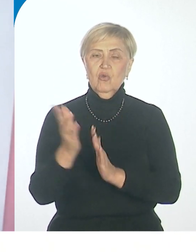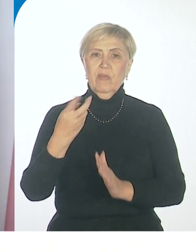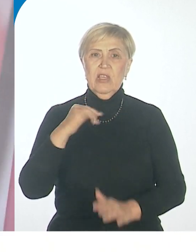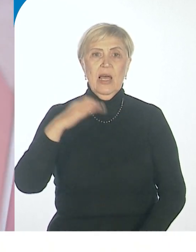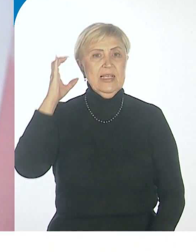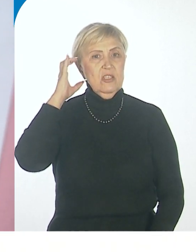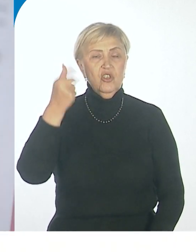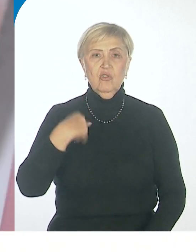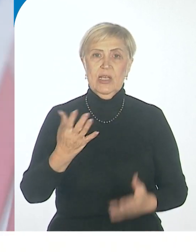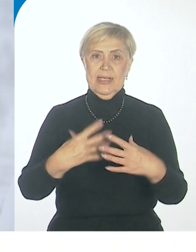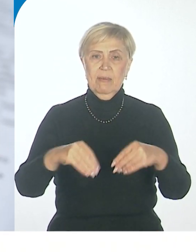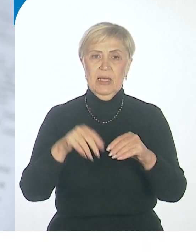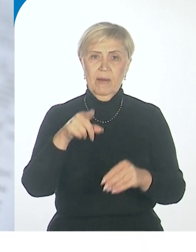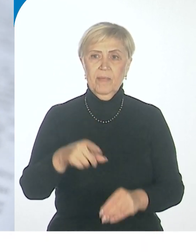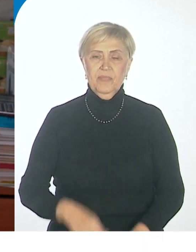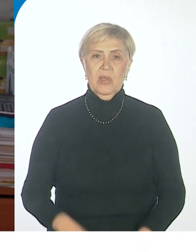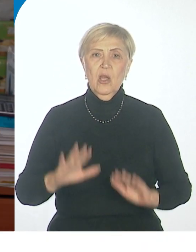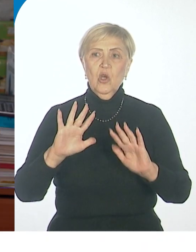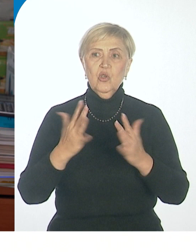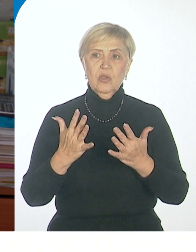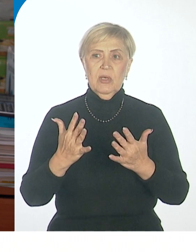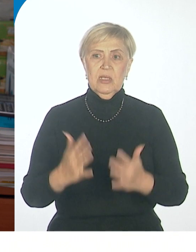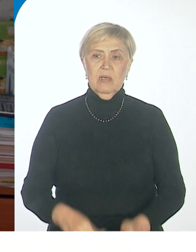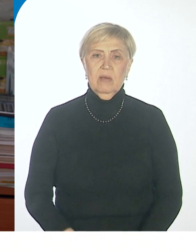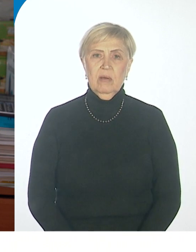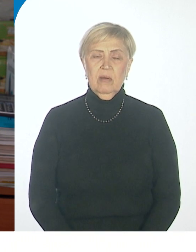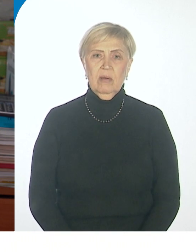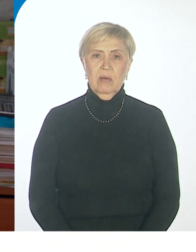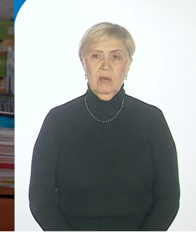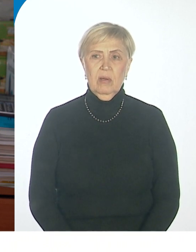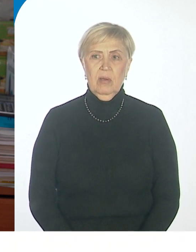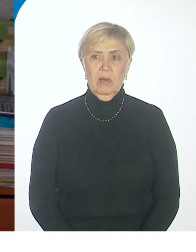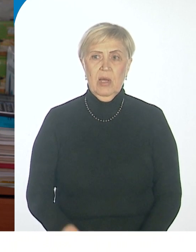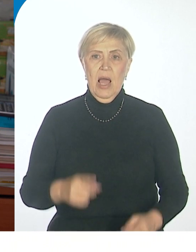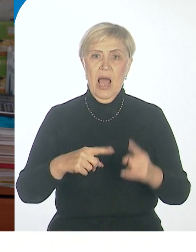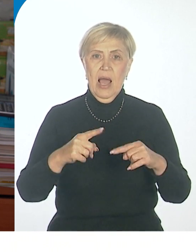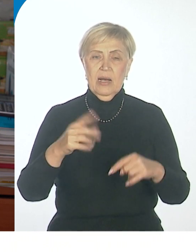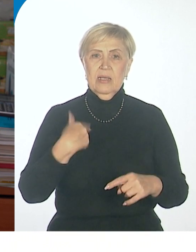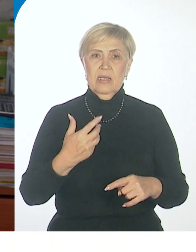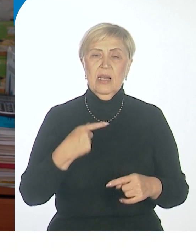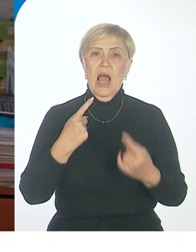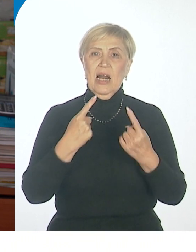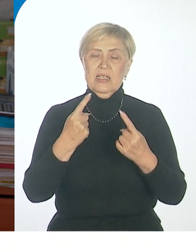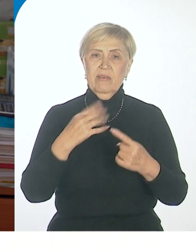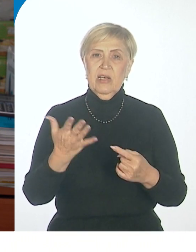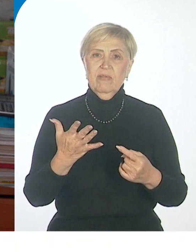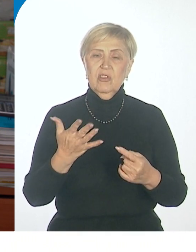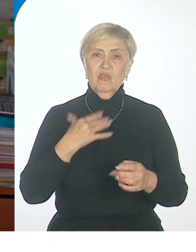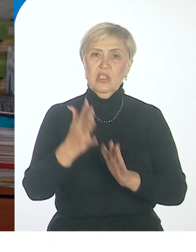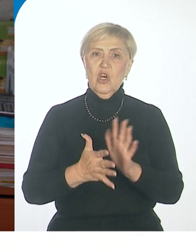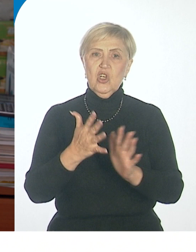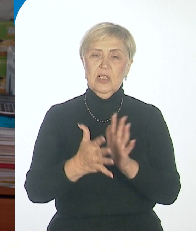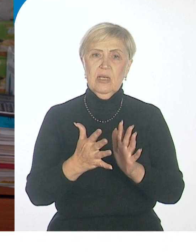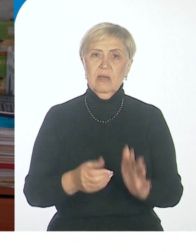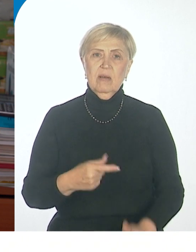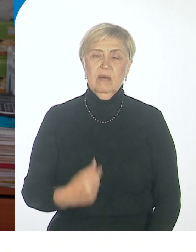ситуация педагогической запущенности. То есть родители разговаривают на жестах. Поскольку